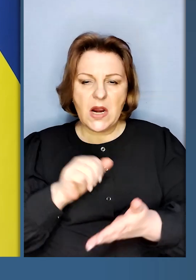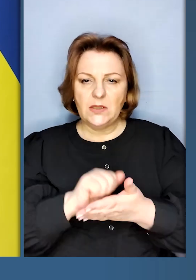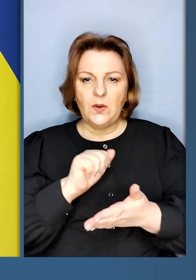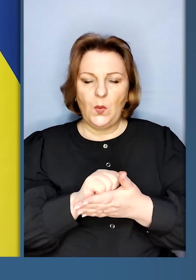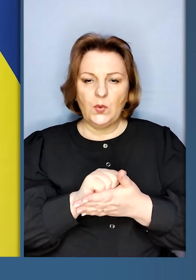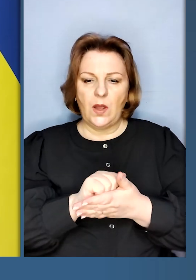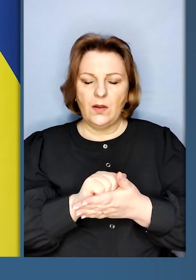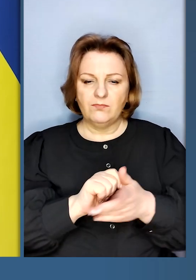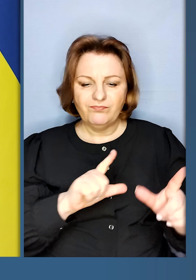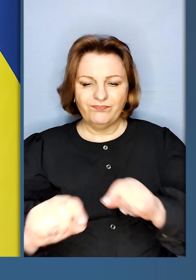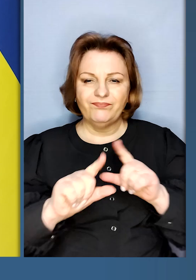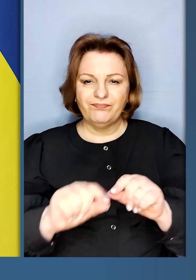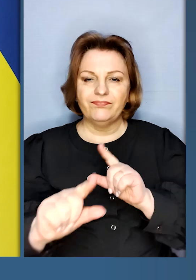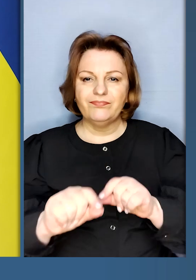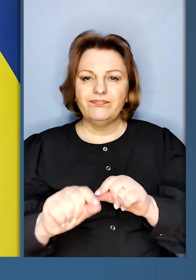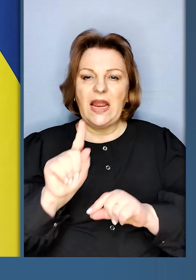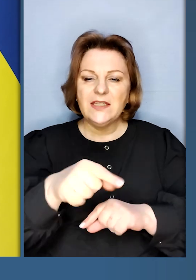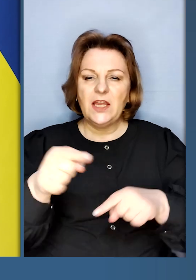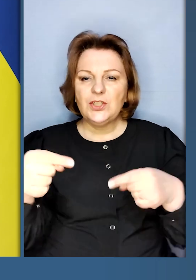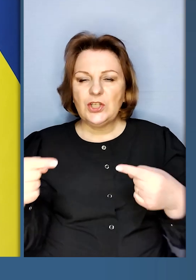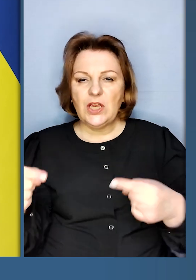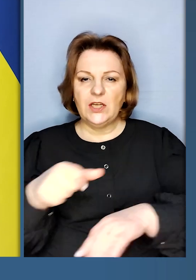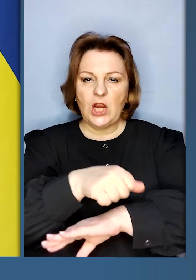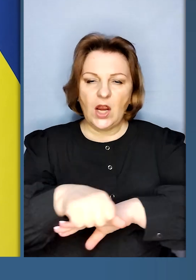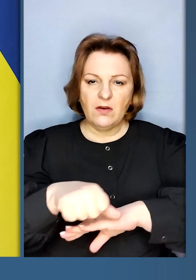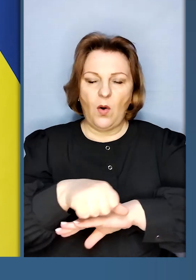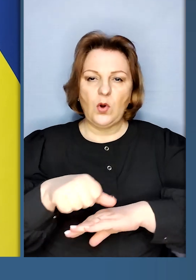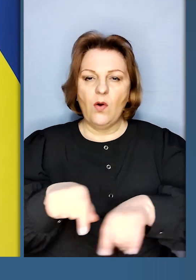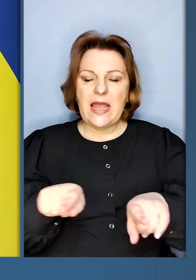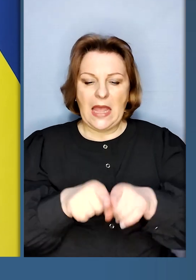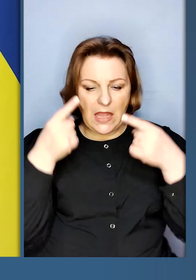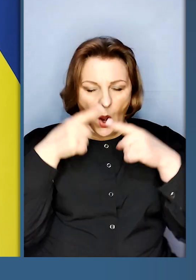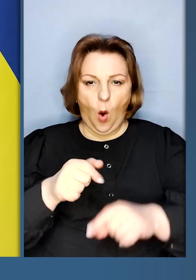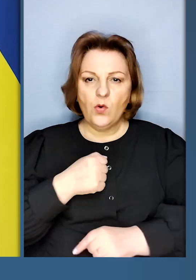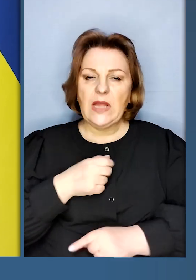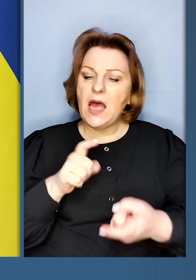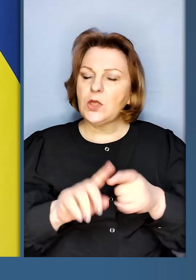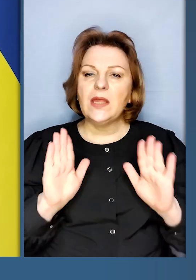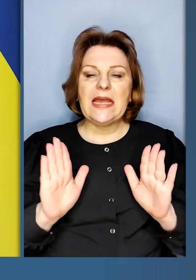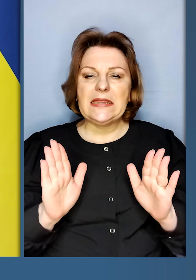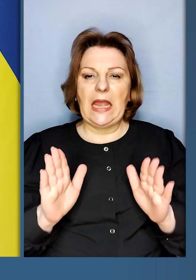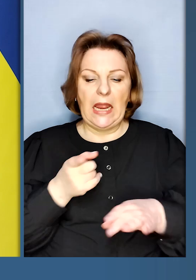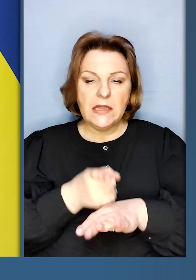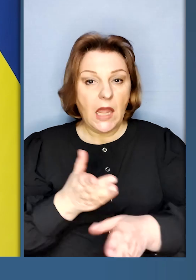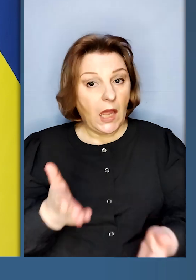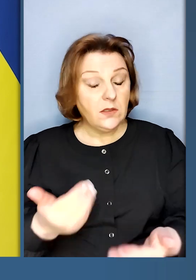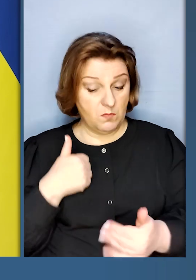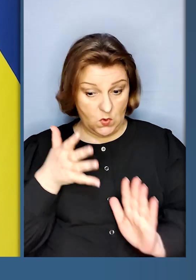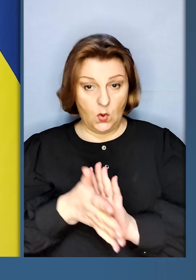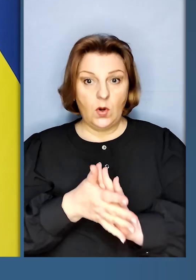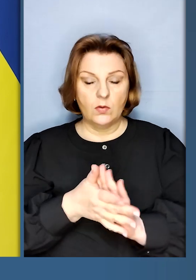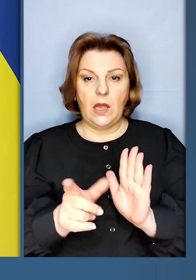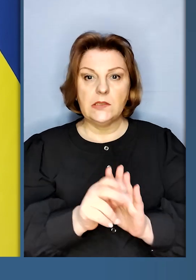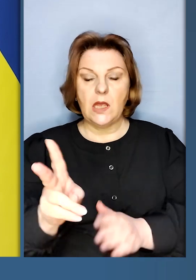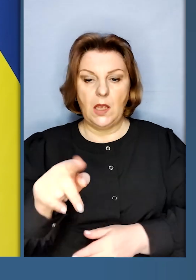фото або відео перетину тих чи інших кордонів такої техніки. Це стосується не тільки танків. Ну,